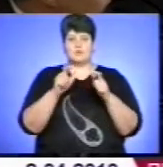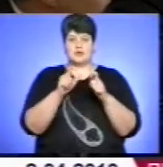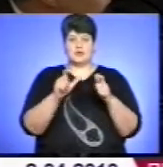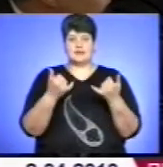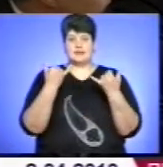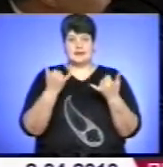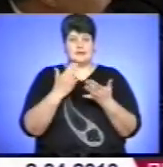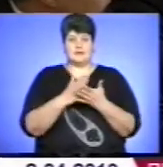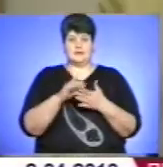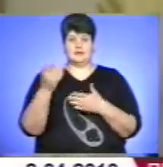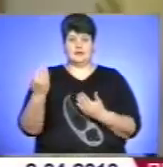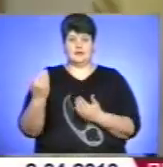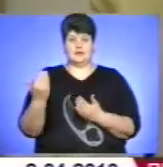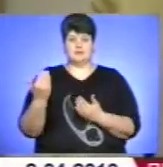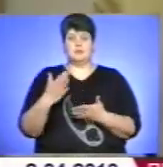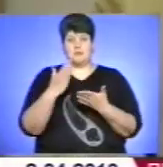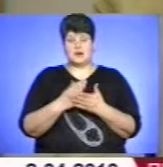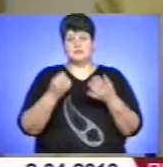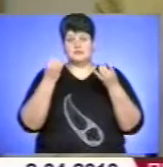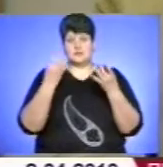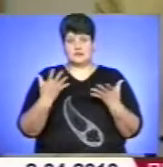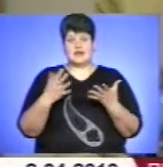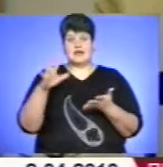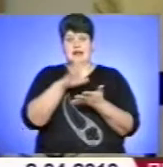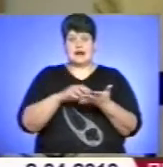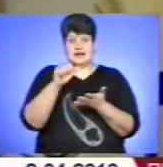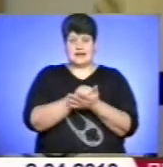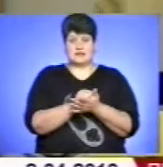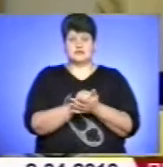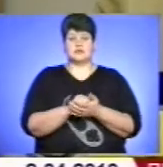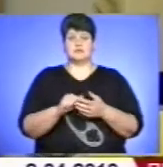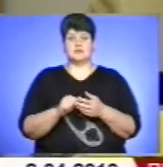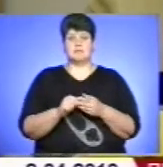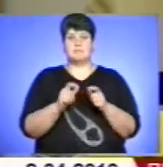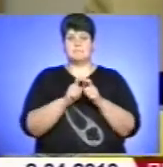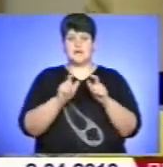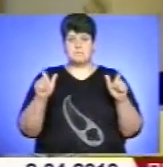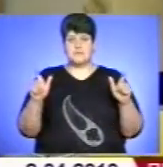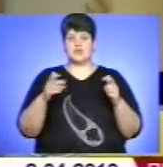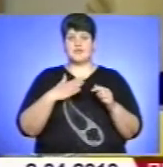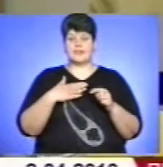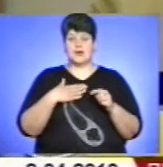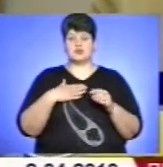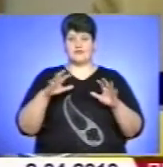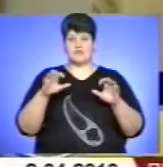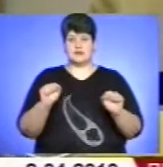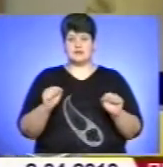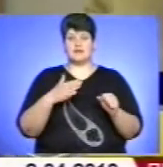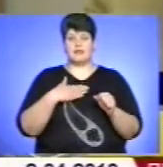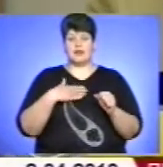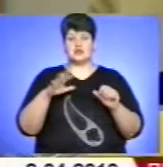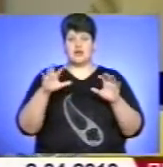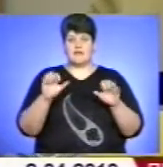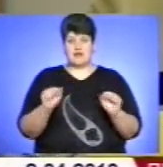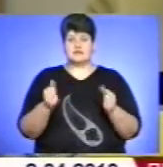нині їй не належать. Ми маємо звичайні рейдерські захоплення, приміщень, нашої власності, наша власність, яка